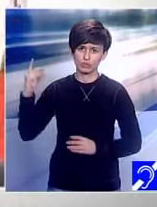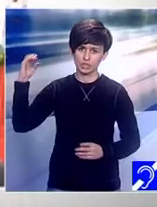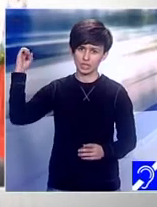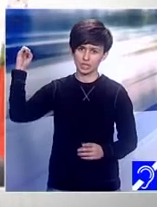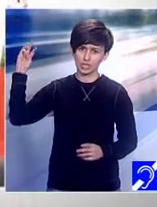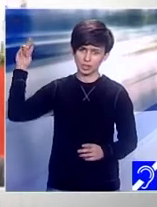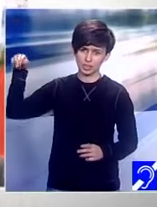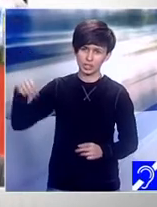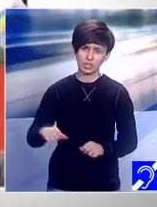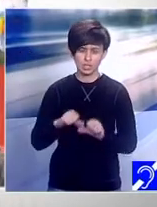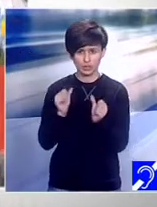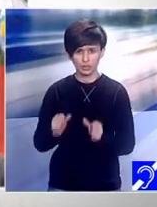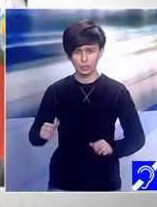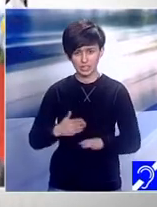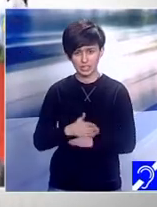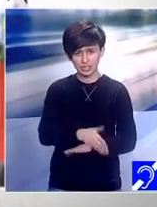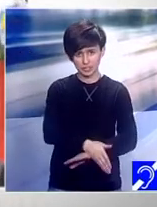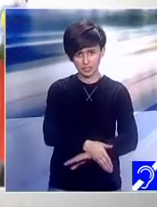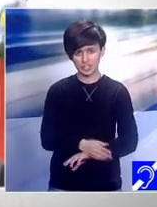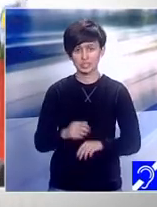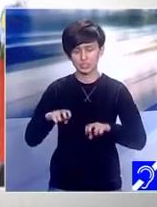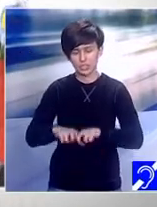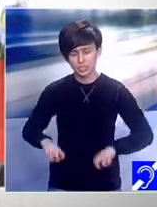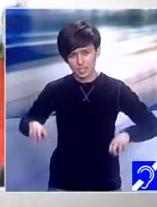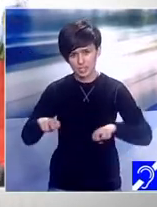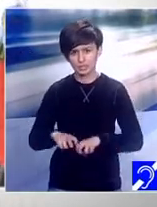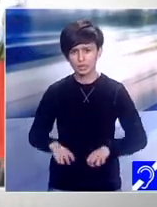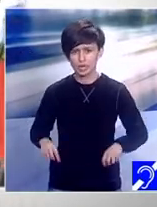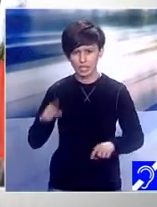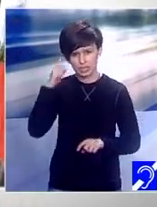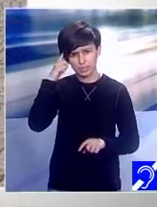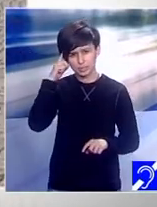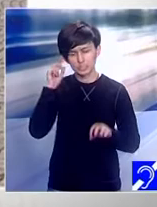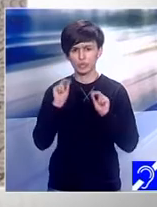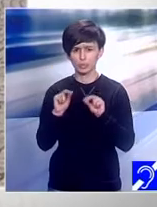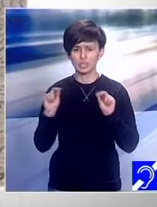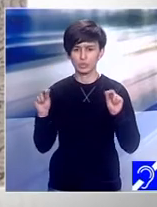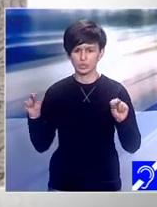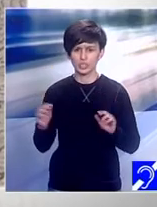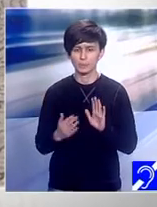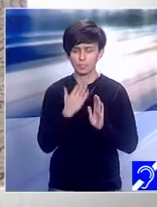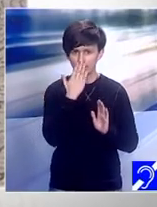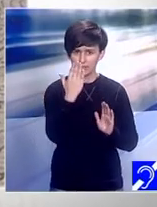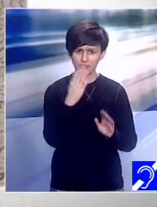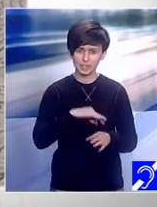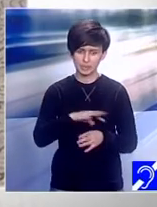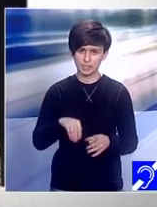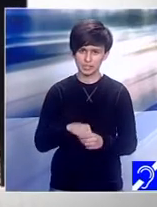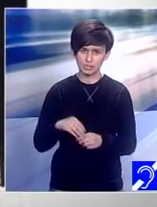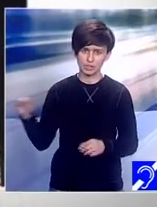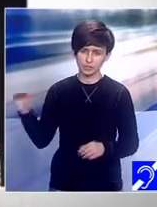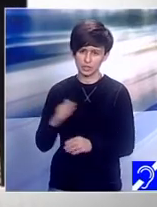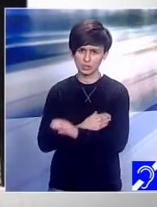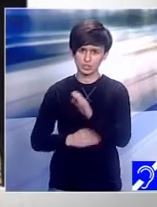și evaluare psihopedagogică în fața părinților copilor cu sindrom Down. În lume trăiesc peste 6